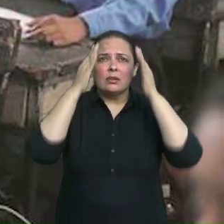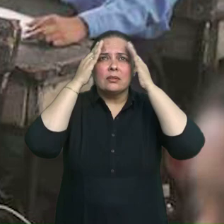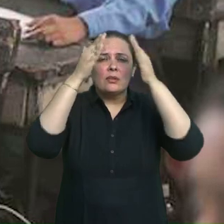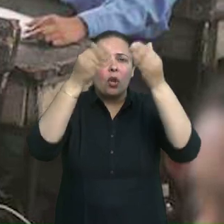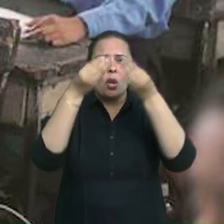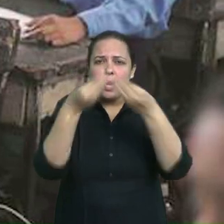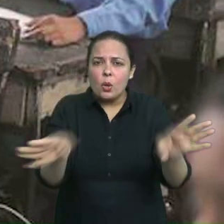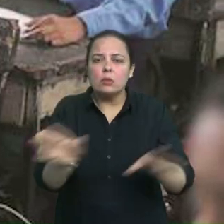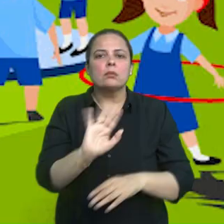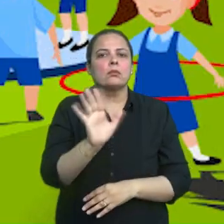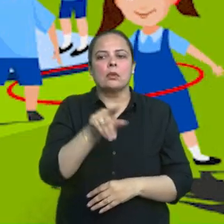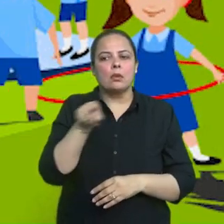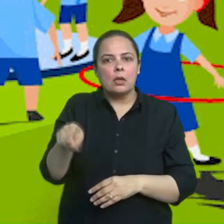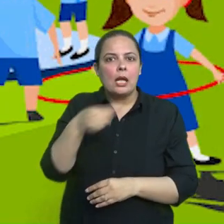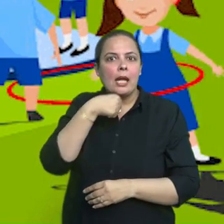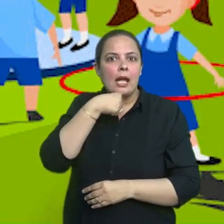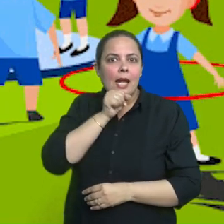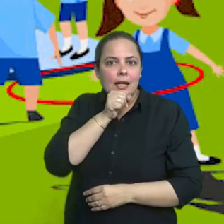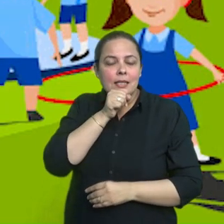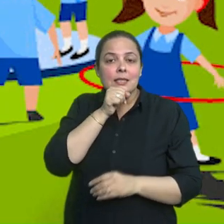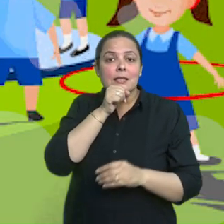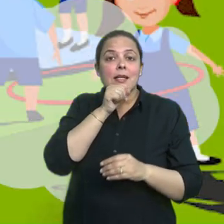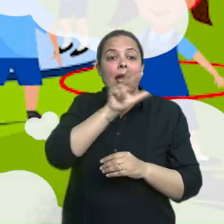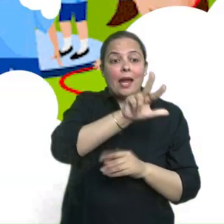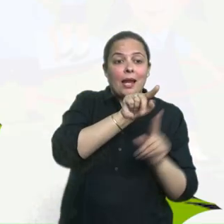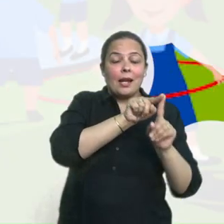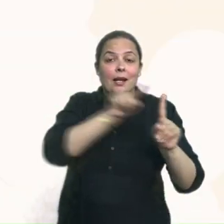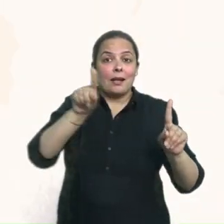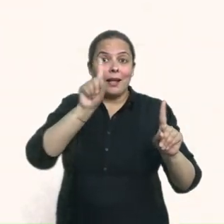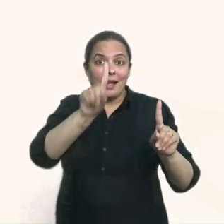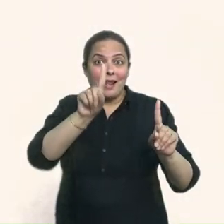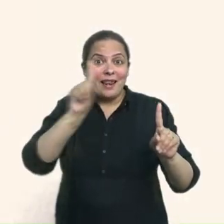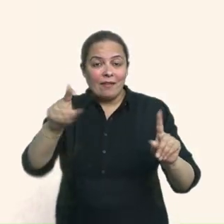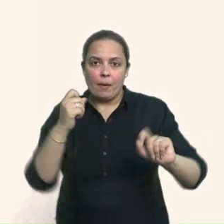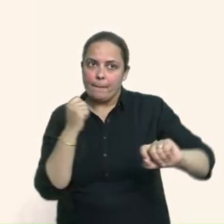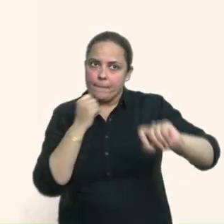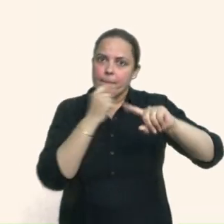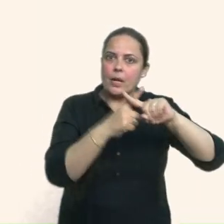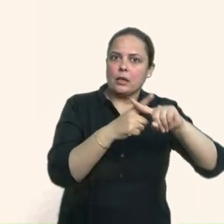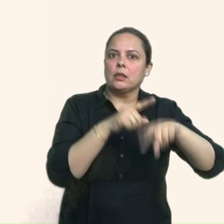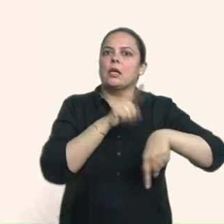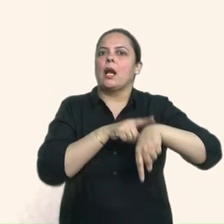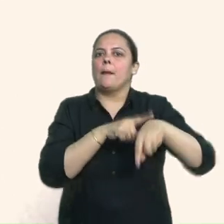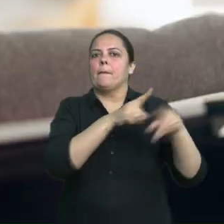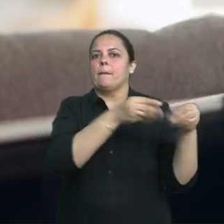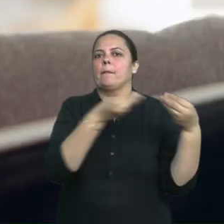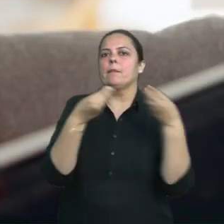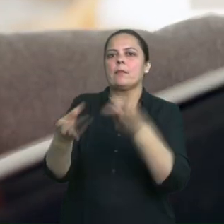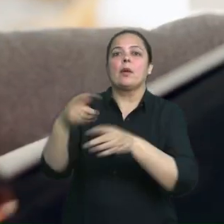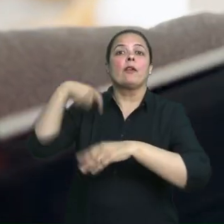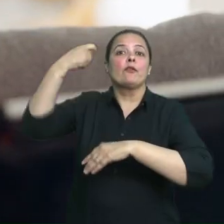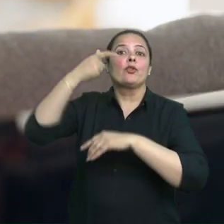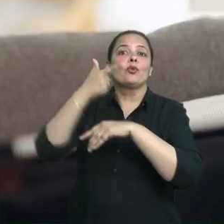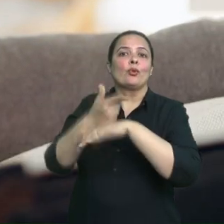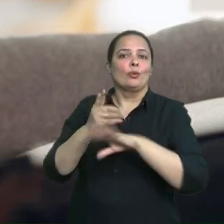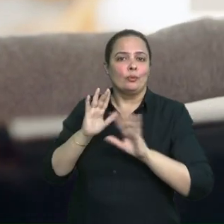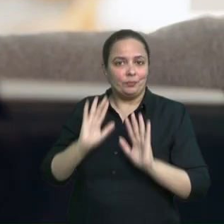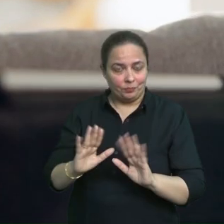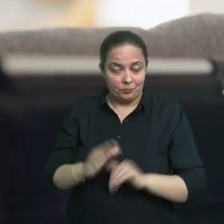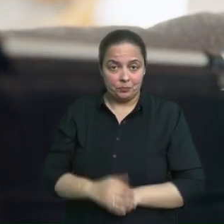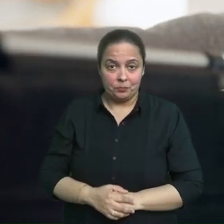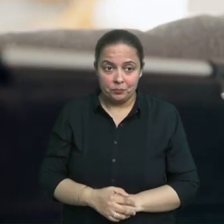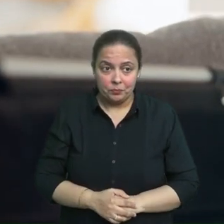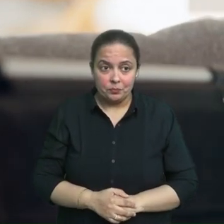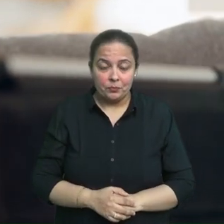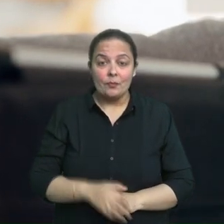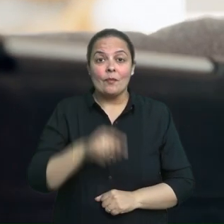अफजर प्रदान करते हैं। एनिमेटिड होने के कारण ये वीडियो प्रारंभिक स्तर के बच्चों के लिए आनंददाई होने के साथ साथ